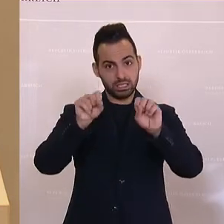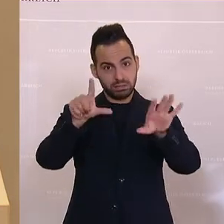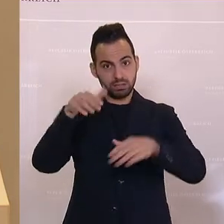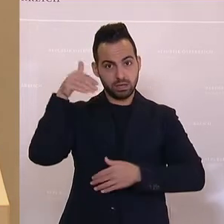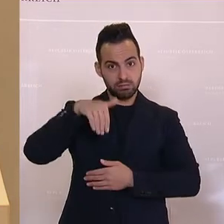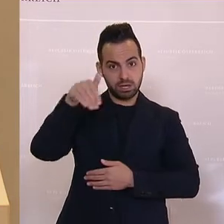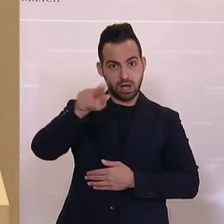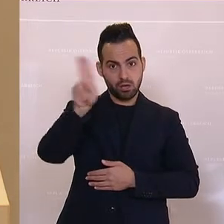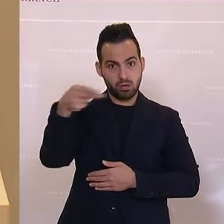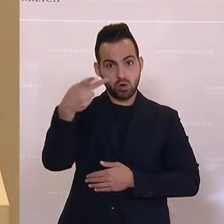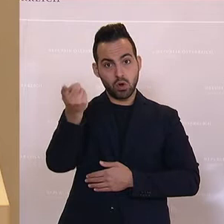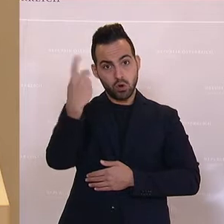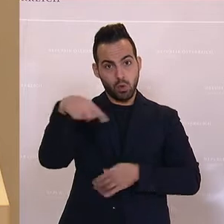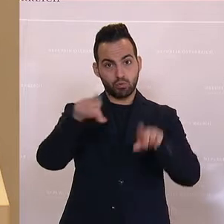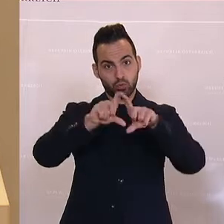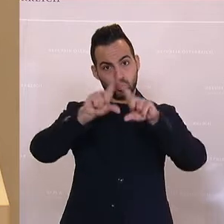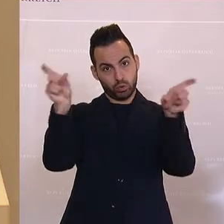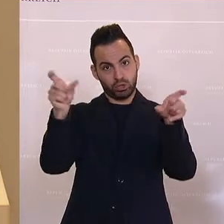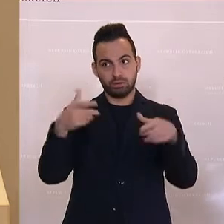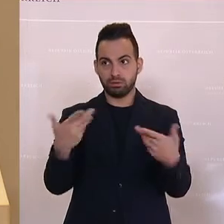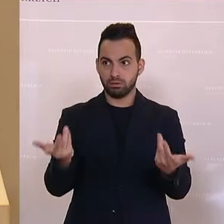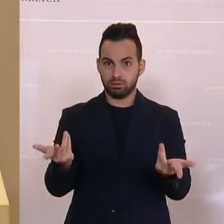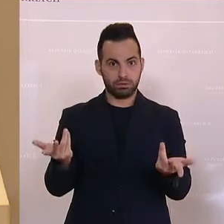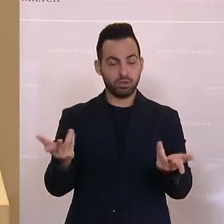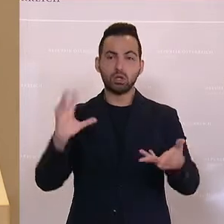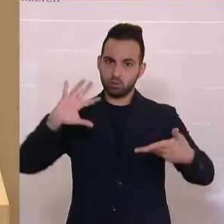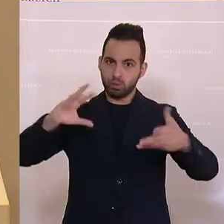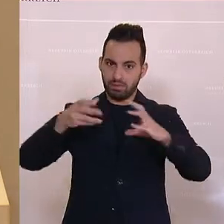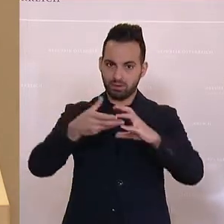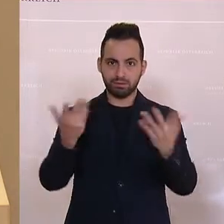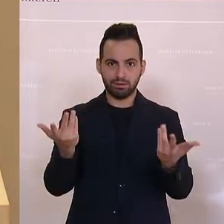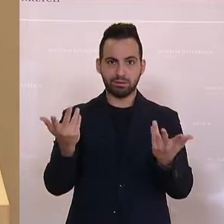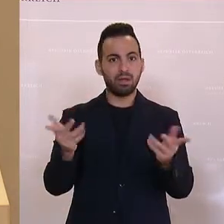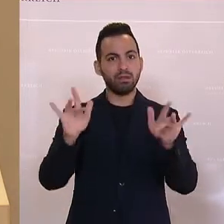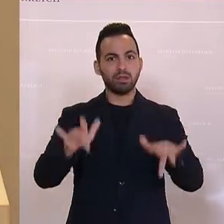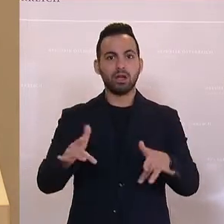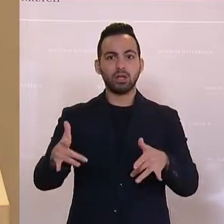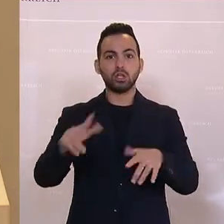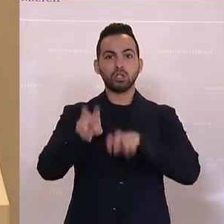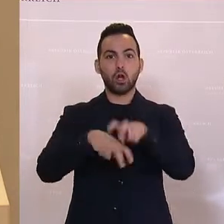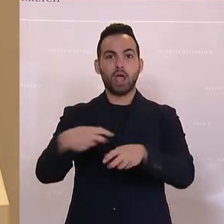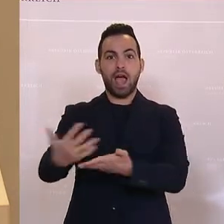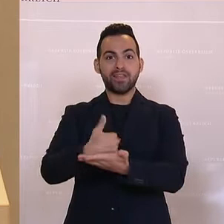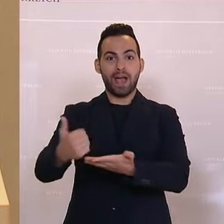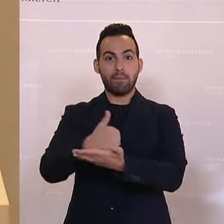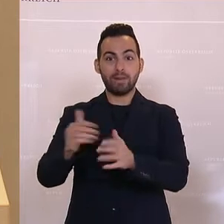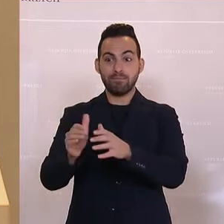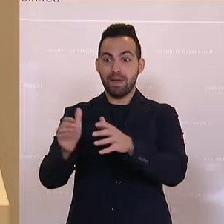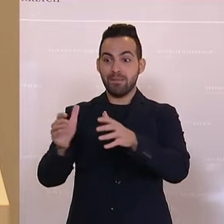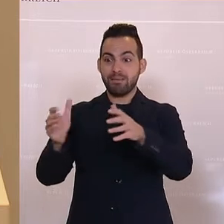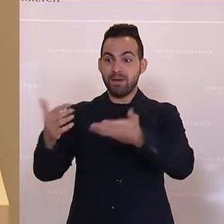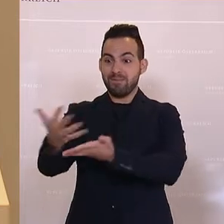Euro Schulden sind vorgesehen. Ich fasse zusammen, sprudelnde Steuereinnahmen, sprudelnde